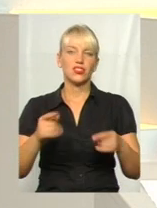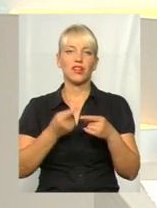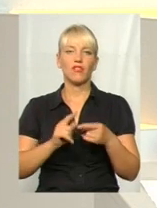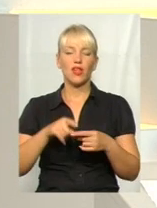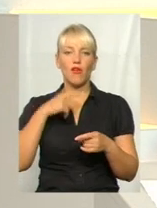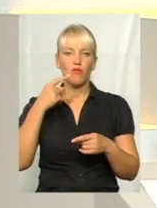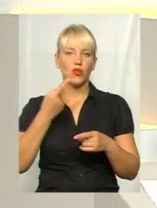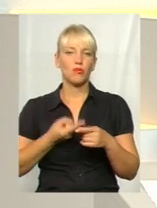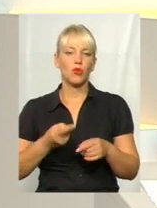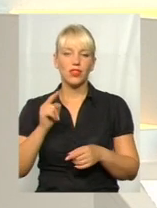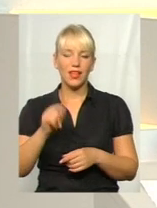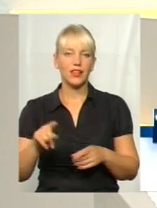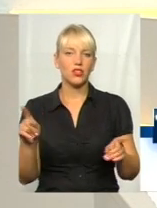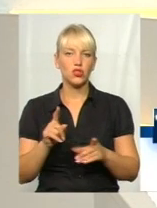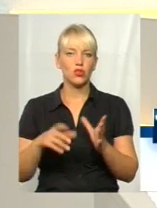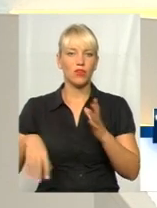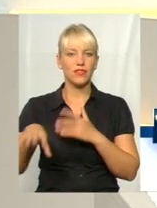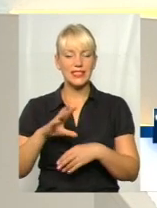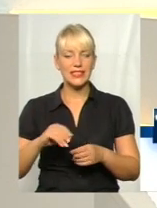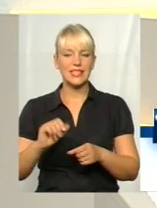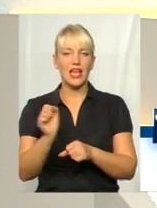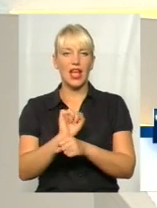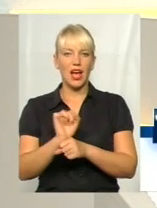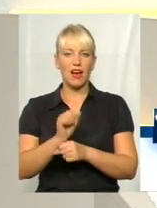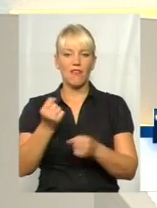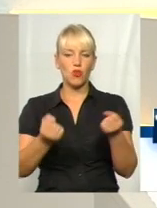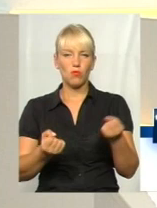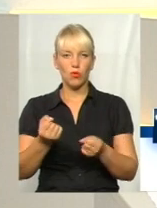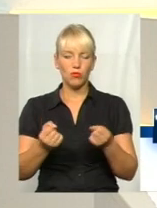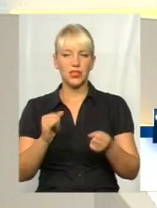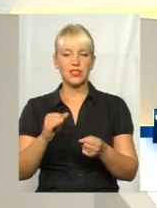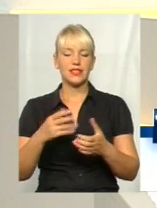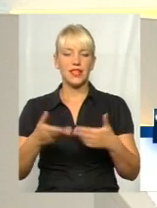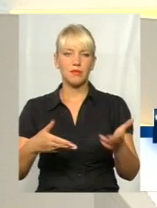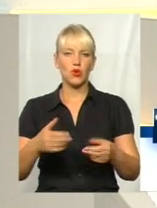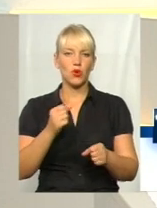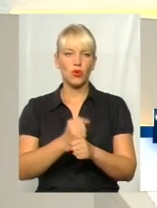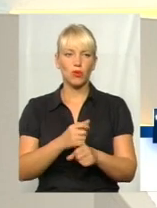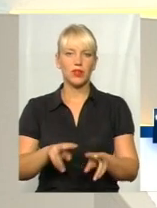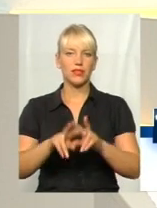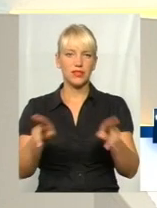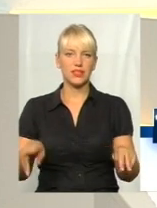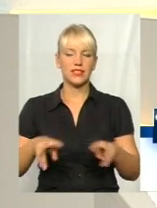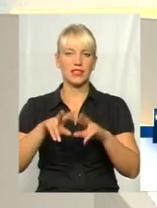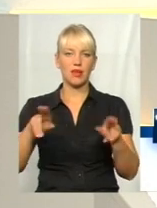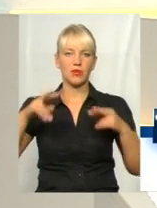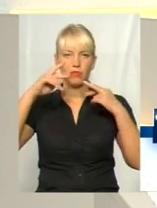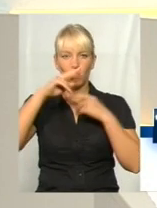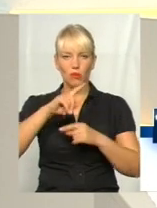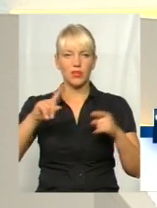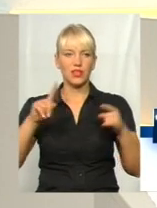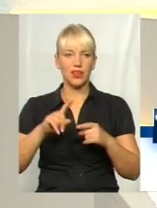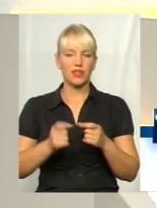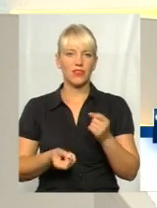що практично всі автомобілісти та пішоходи роблять ті самі помилки, внаслідок яких і виникають дорожньо-транспортні